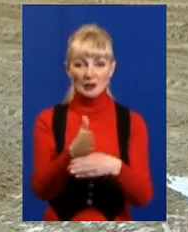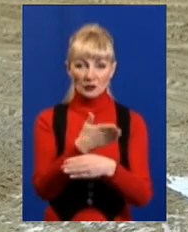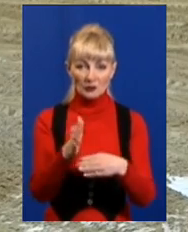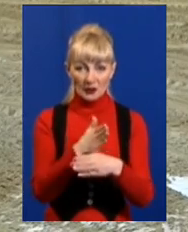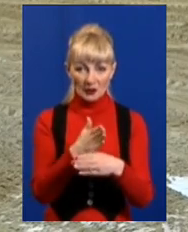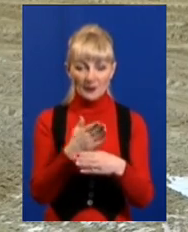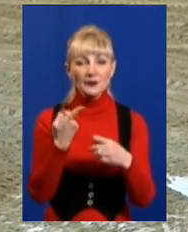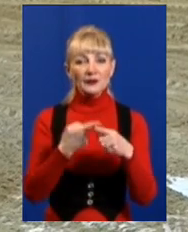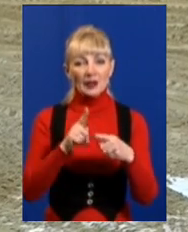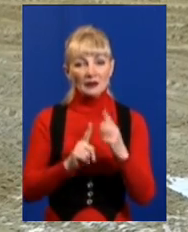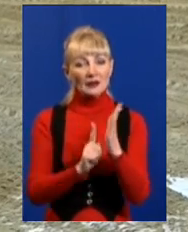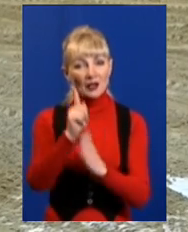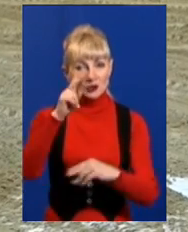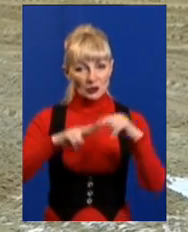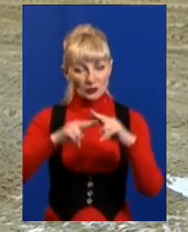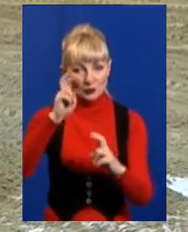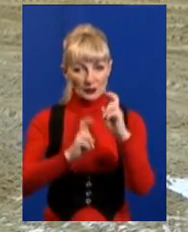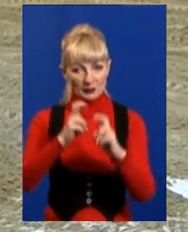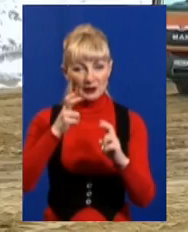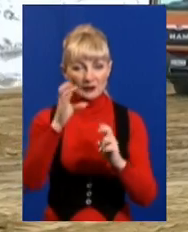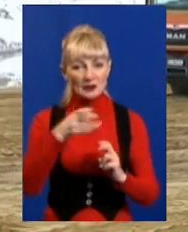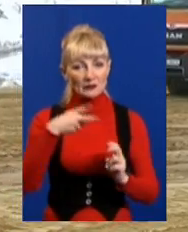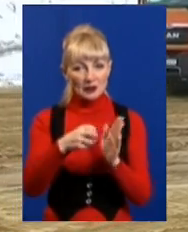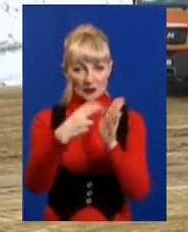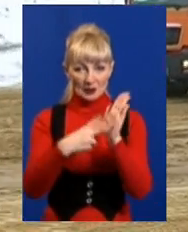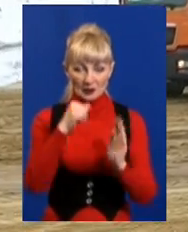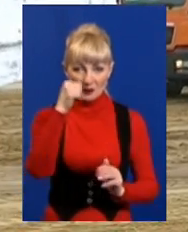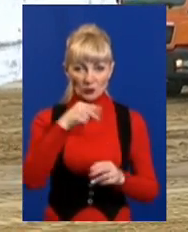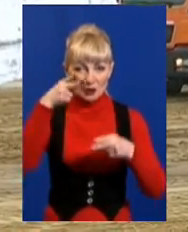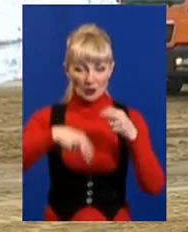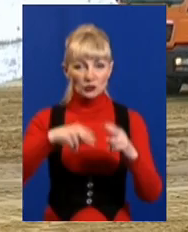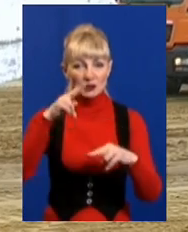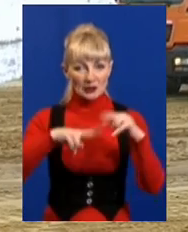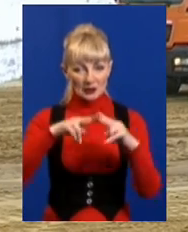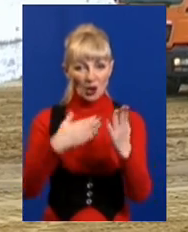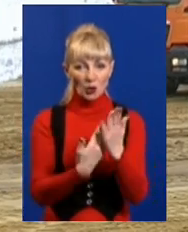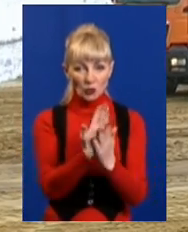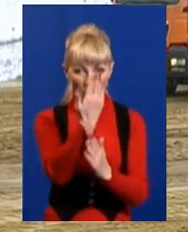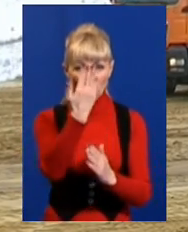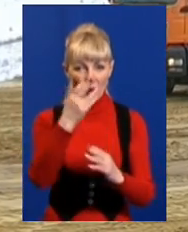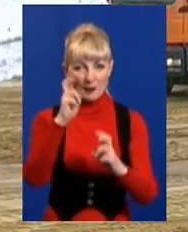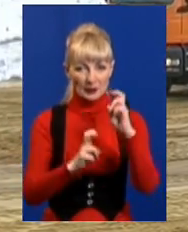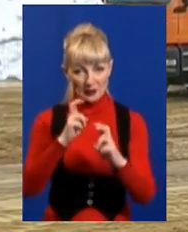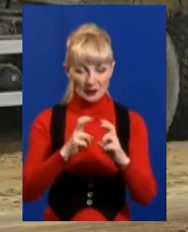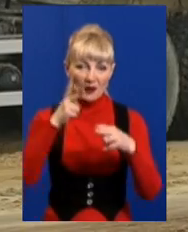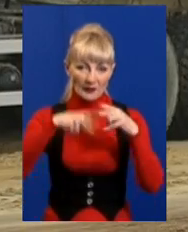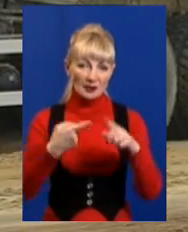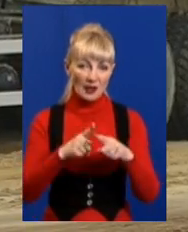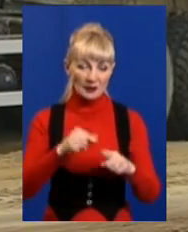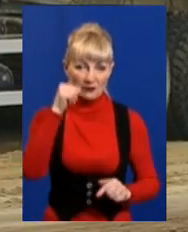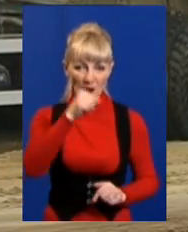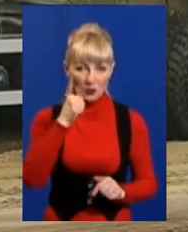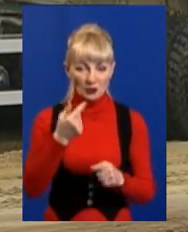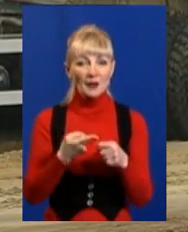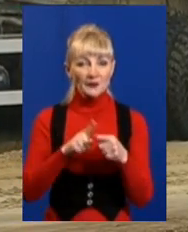Комплекс почали зводити у вересні 2017 року. Завершити будівництво нового полігону планують наприкінці цього року. Це